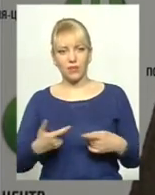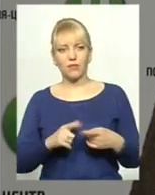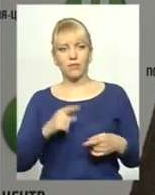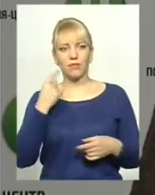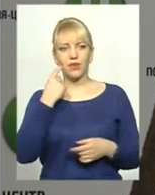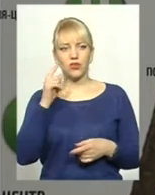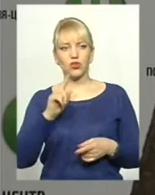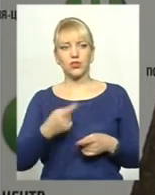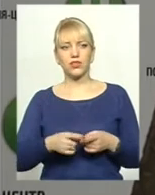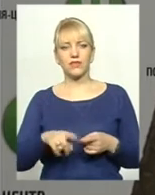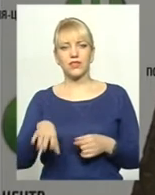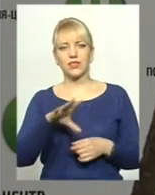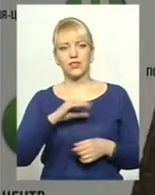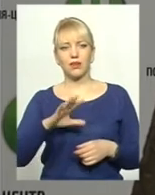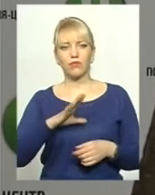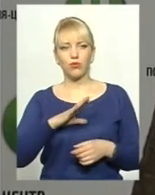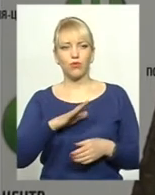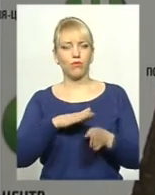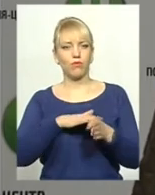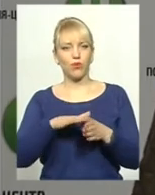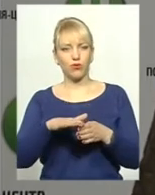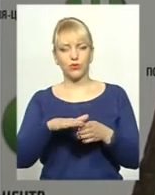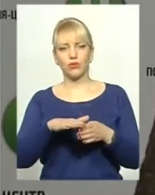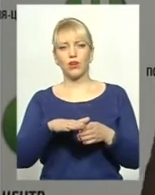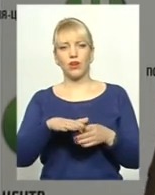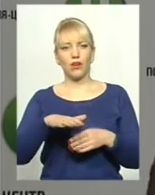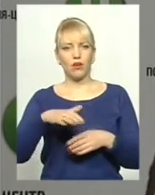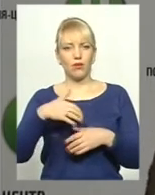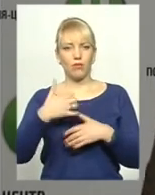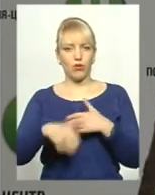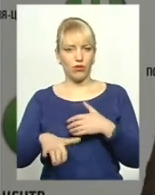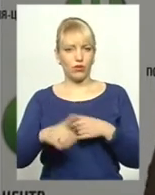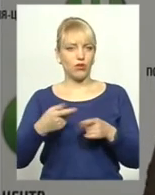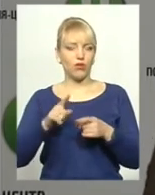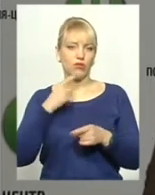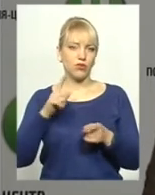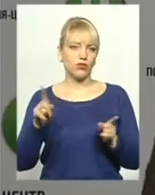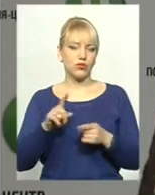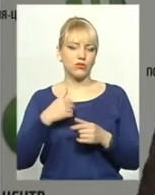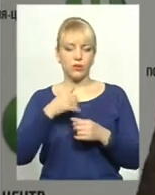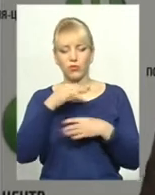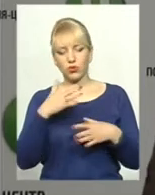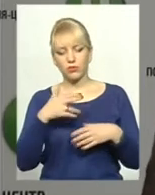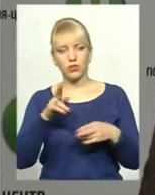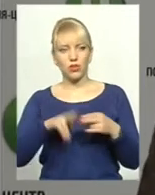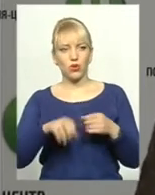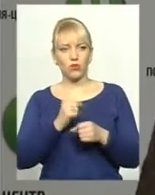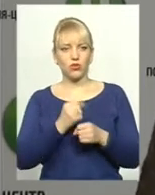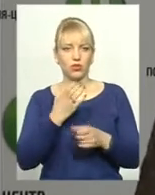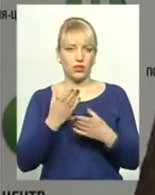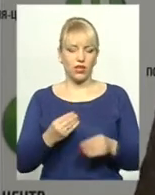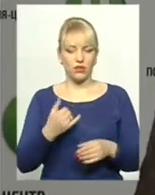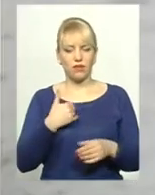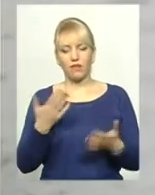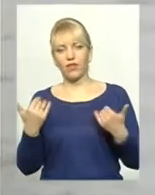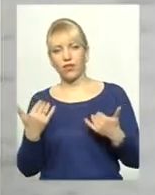абсолютно було проігноровано. Або сказано, ми вже не можемо, в нас вже закінчився робочий день, в нас вихідний, в нас